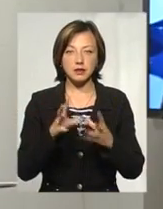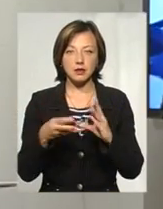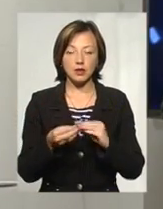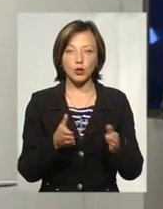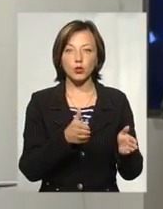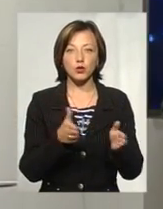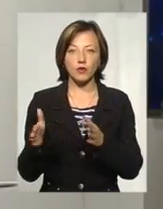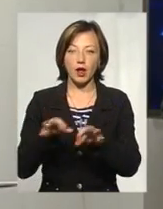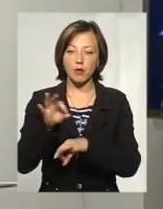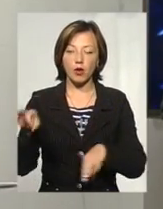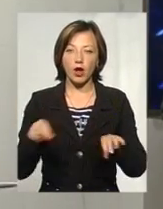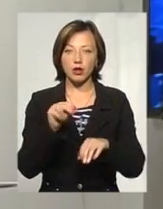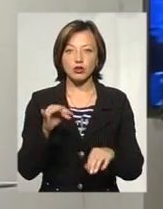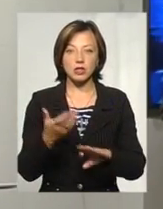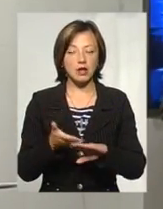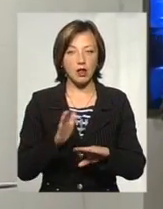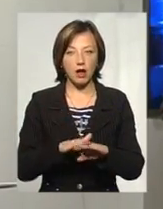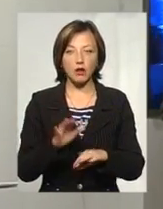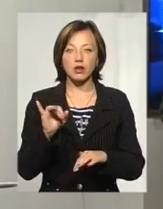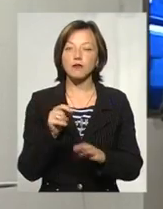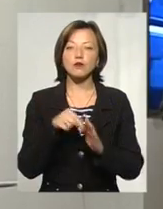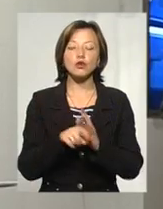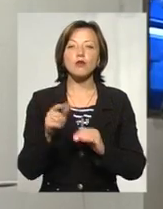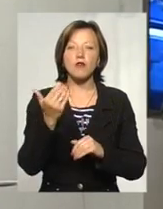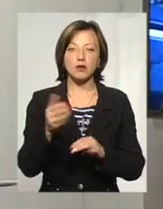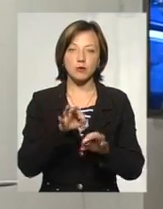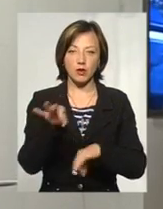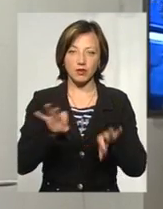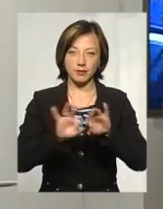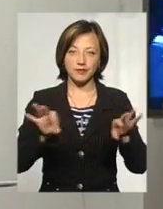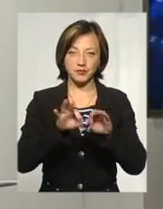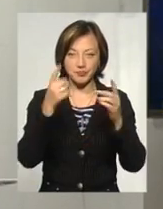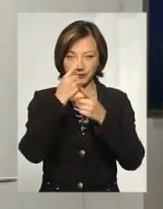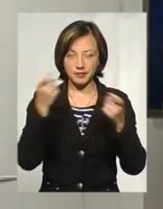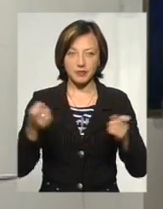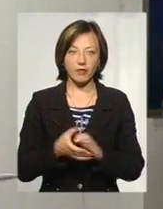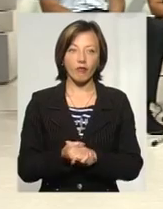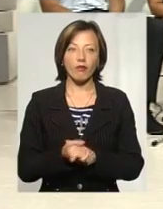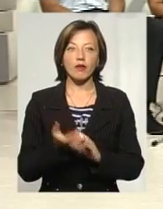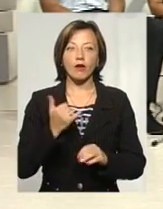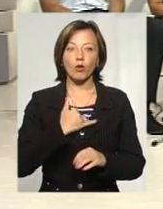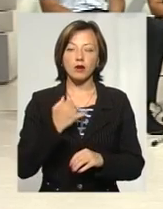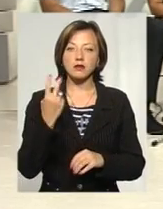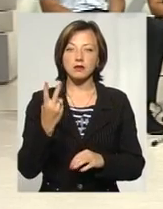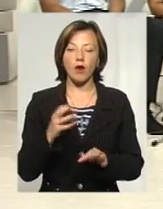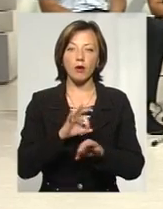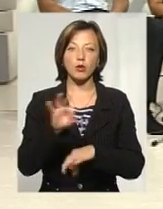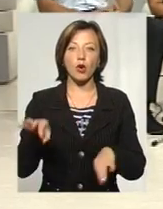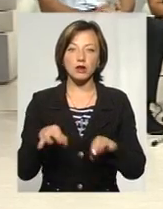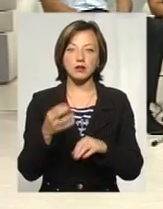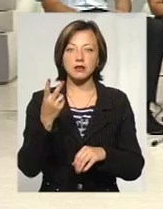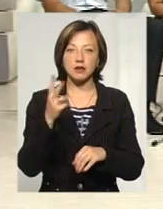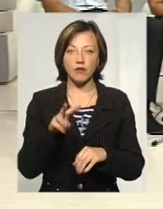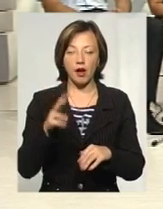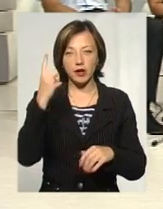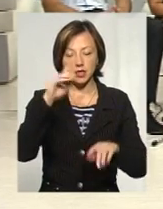готували проєкт, чи це було складно, і на чому він полягає? Так, анонсуйте. У нас два, власне, проєкти, тому що два є